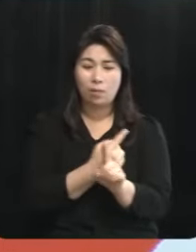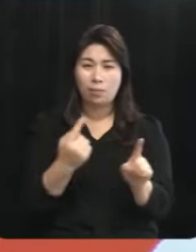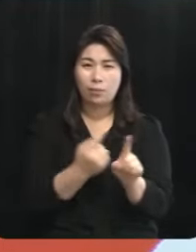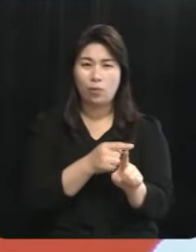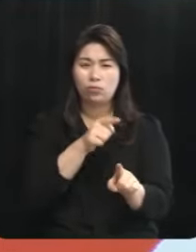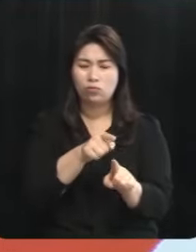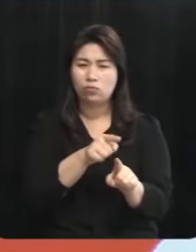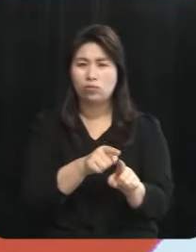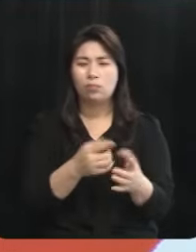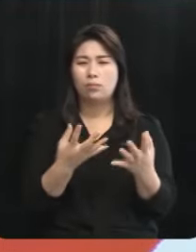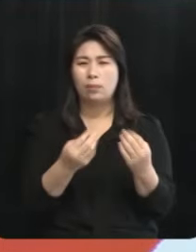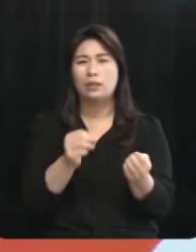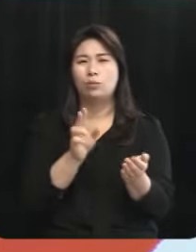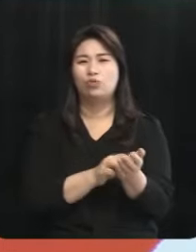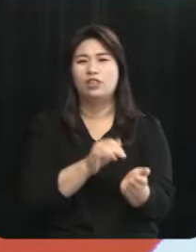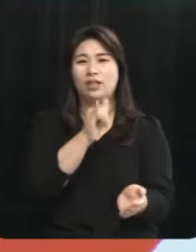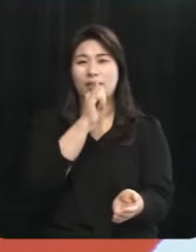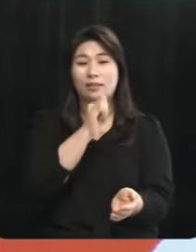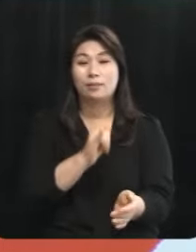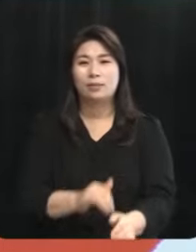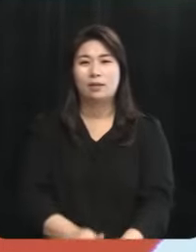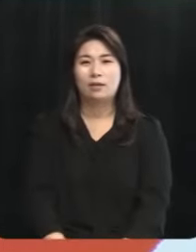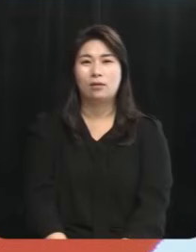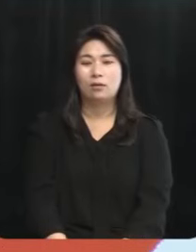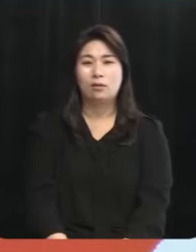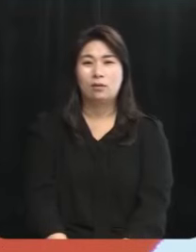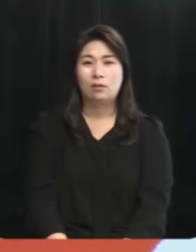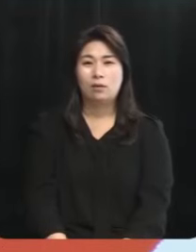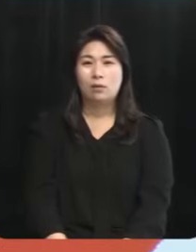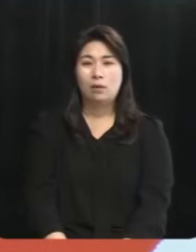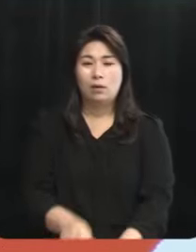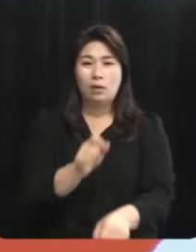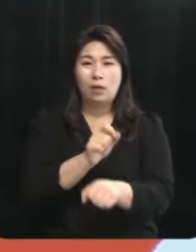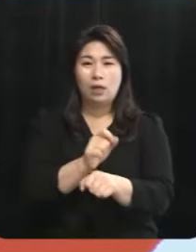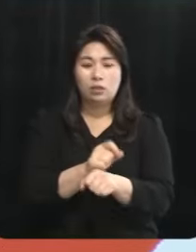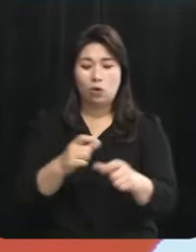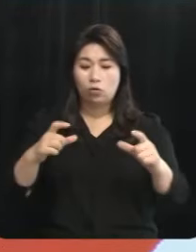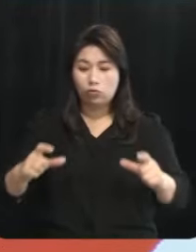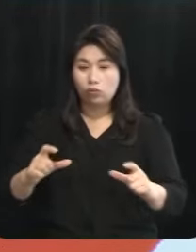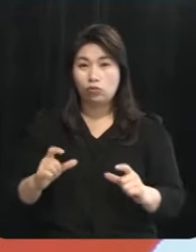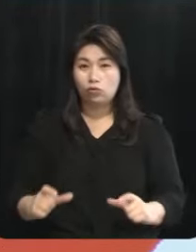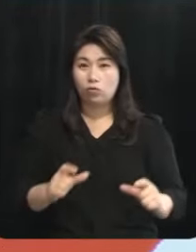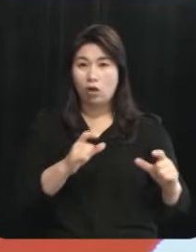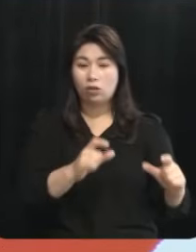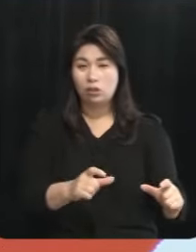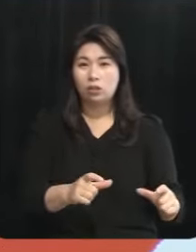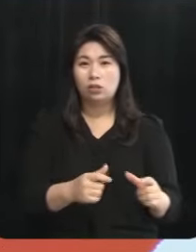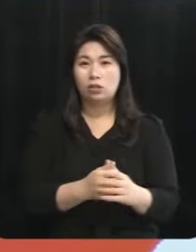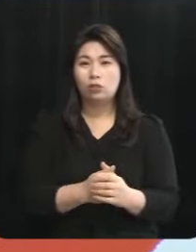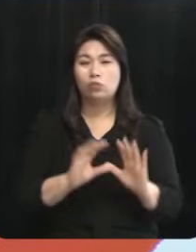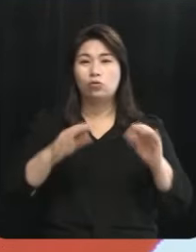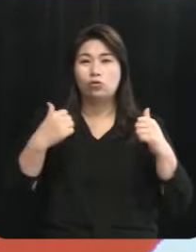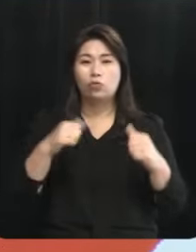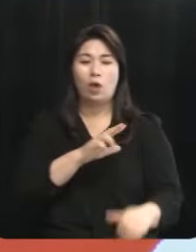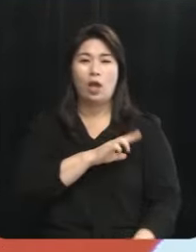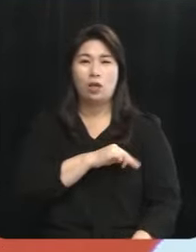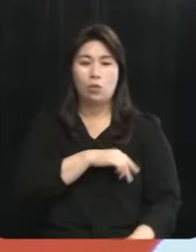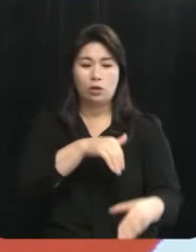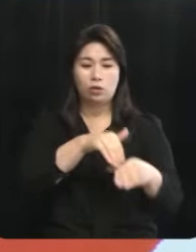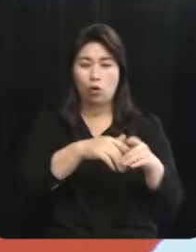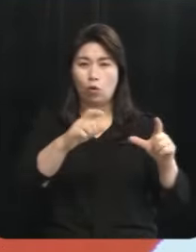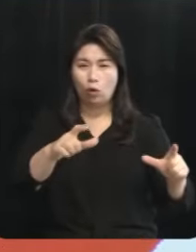문제점을 갖고 있다고 생각합니다 우선 행정구역을 국회의원 선거구